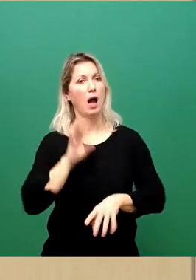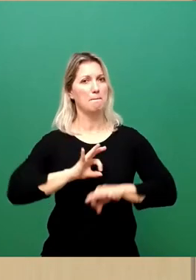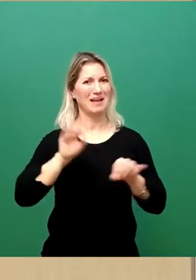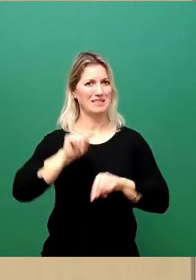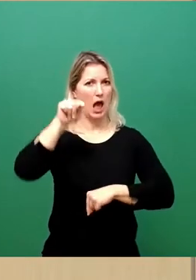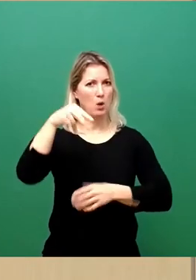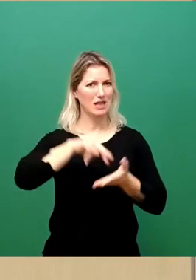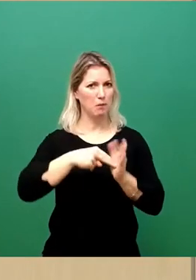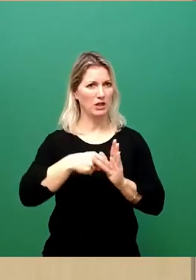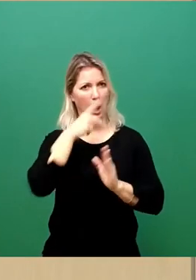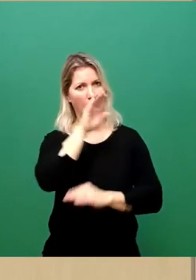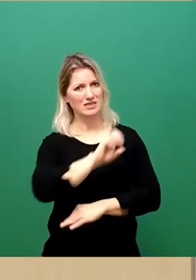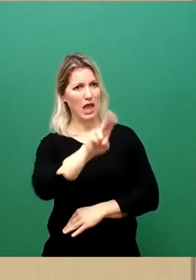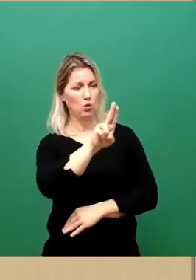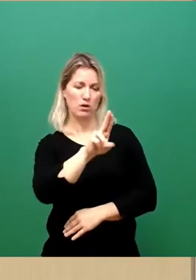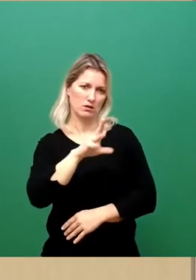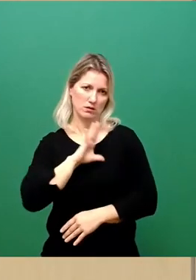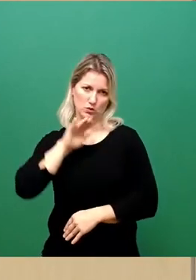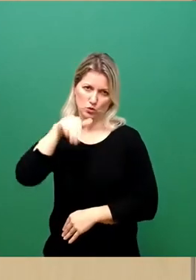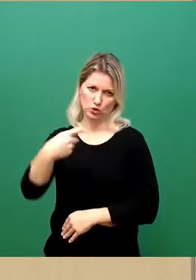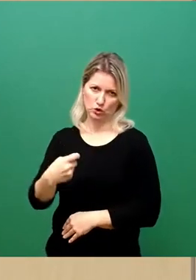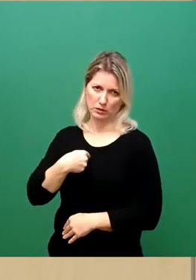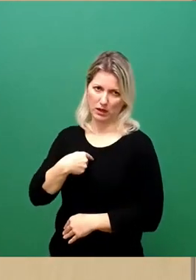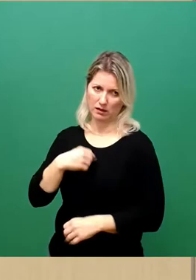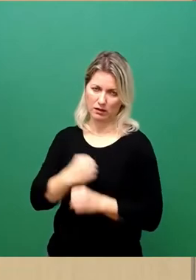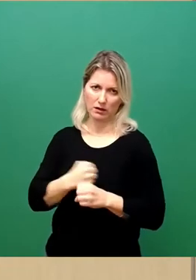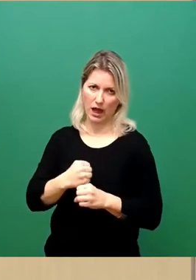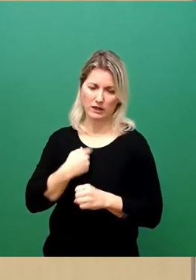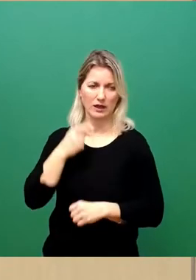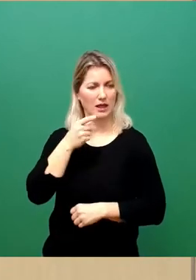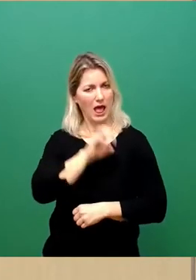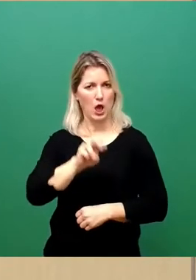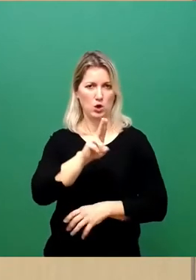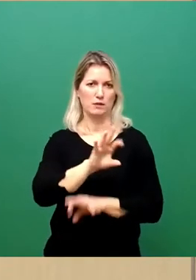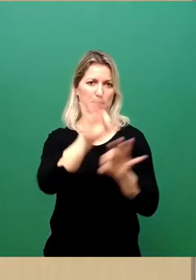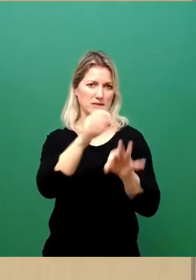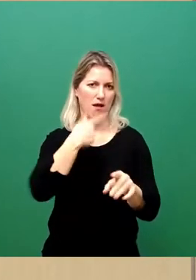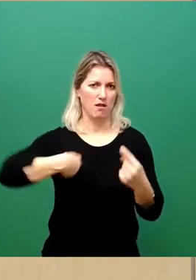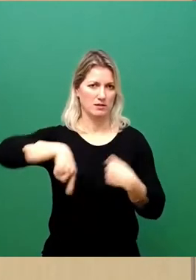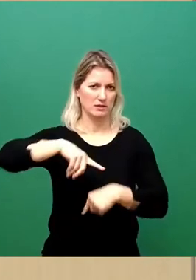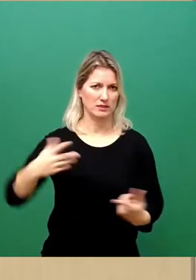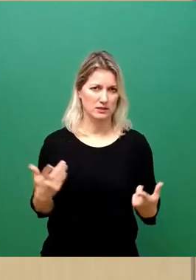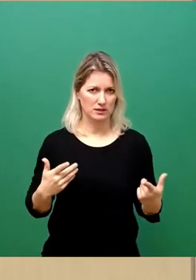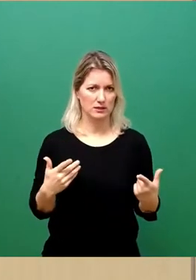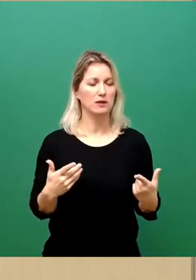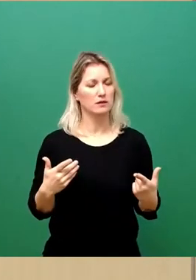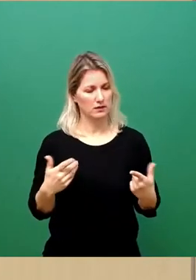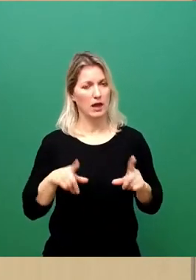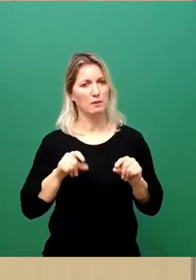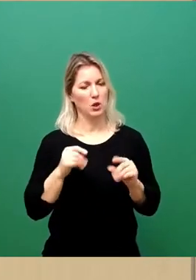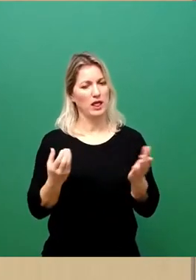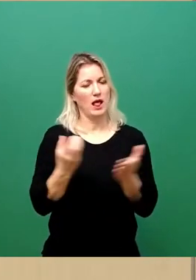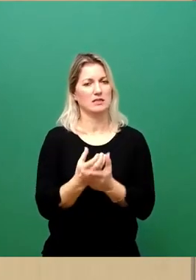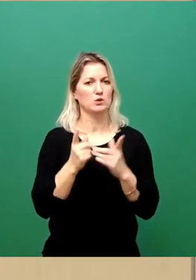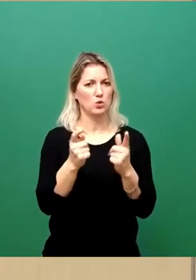da übernehmen wir uns, meine Damen und Herren. Und das machen wir nicht. Und dem trägt Gott sei Dank der Ersetzungsantrag des